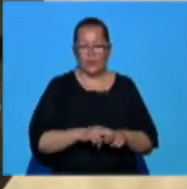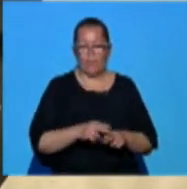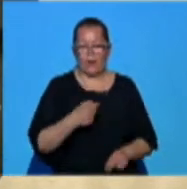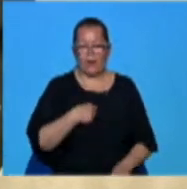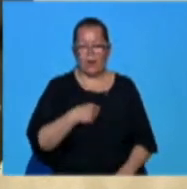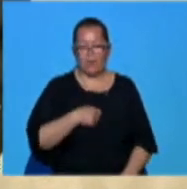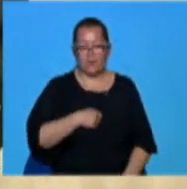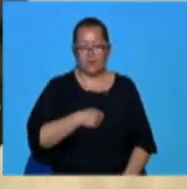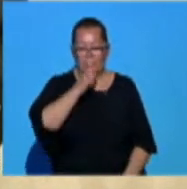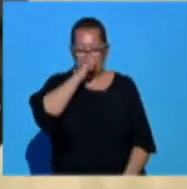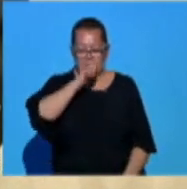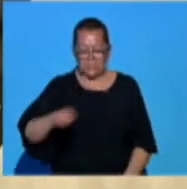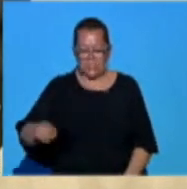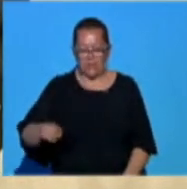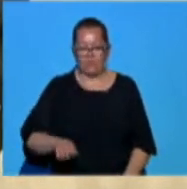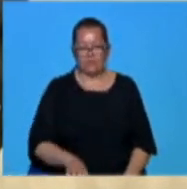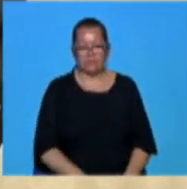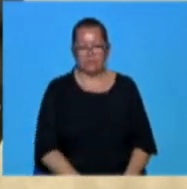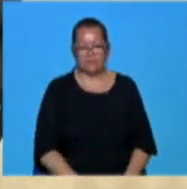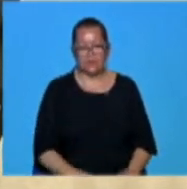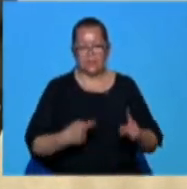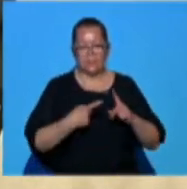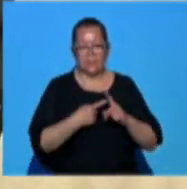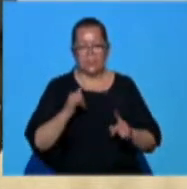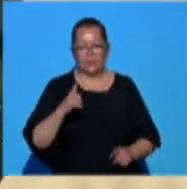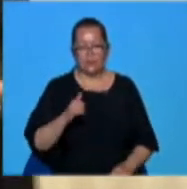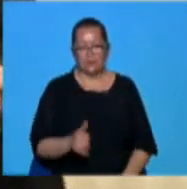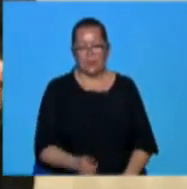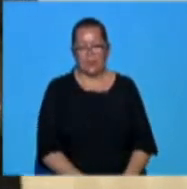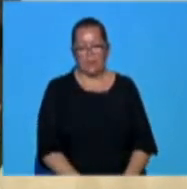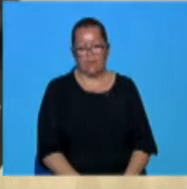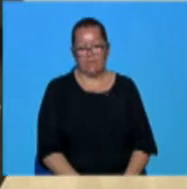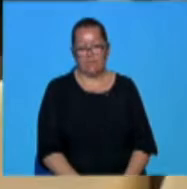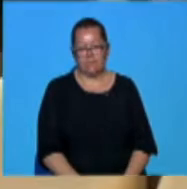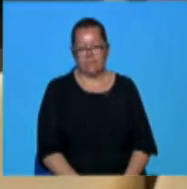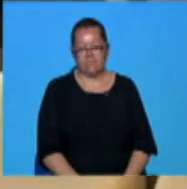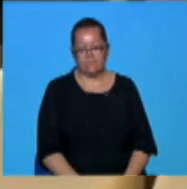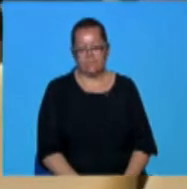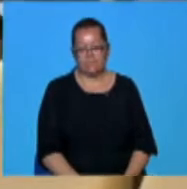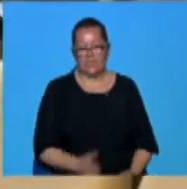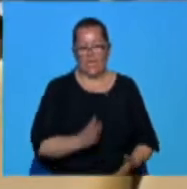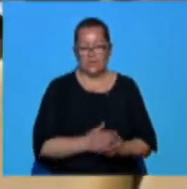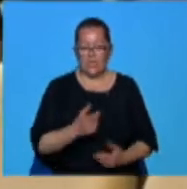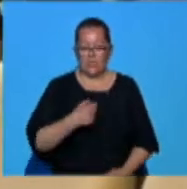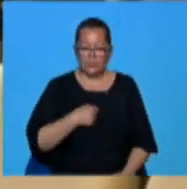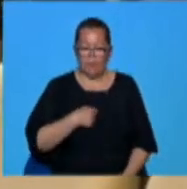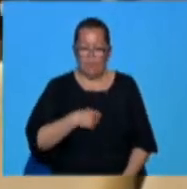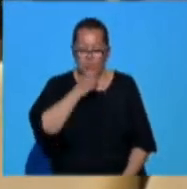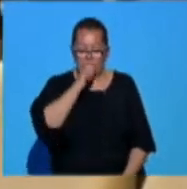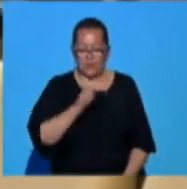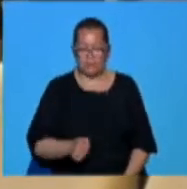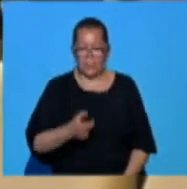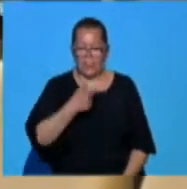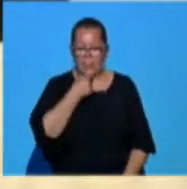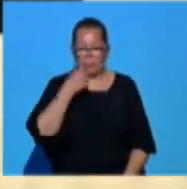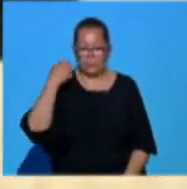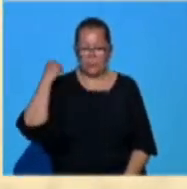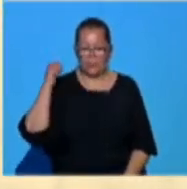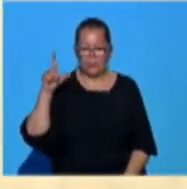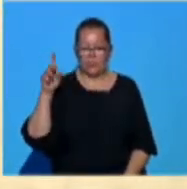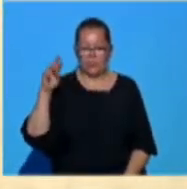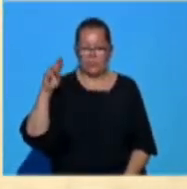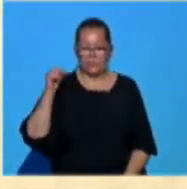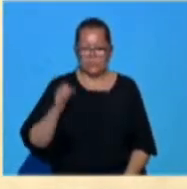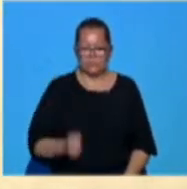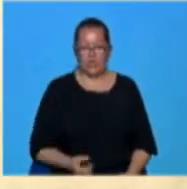să refuze Târgu Jiu. Într-adevăr, Târgu Jiu nu poate fi refuzat. Anul trecut, Lucescu a fost